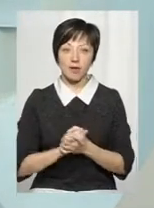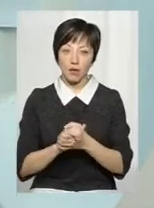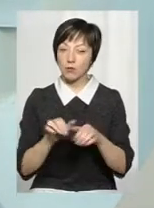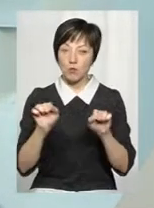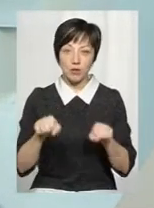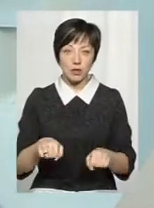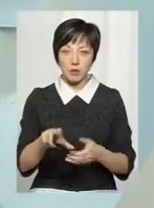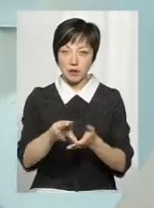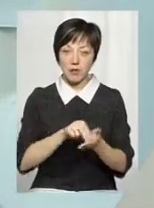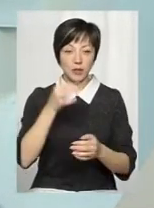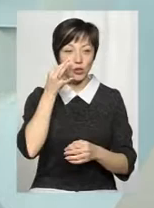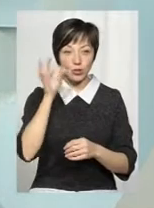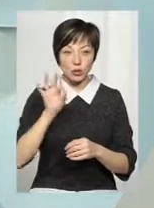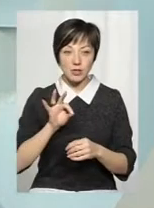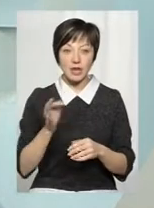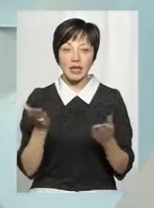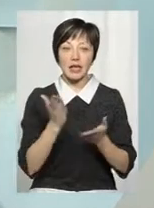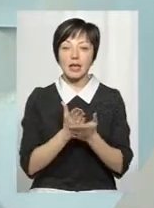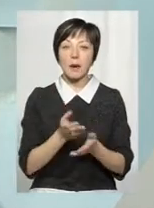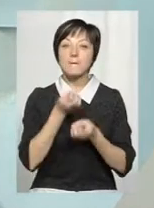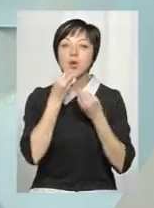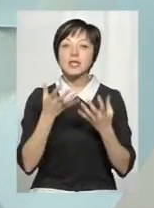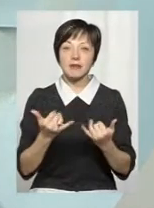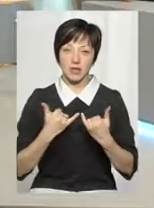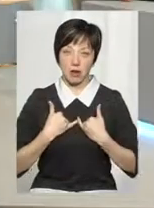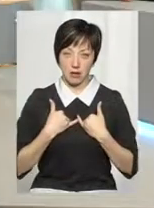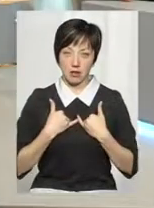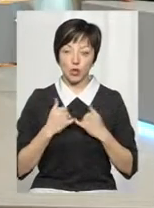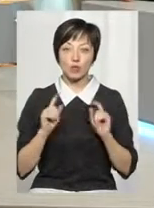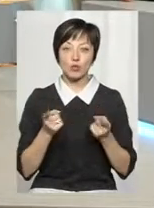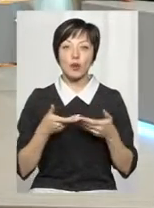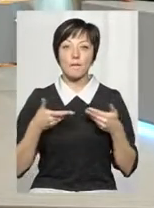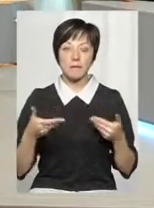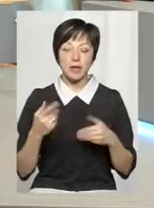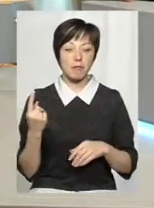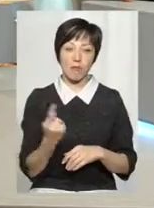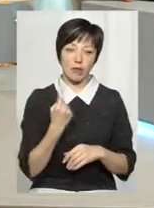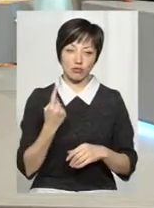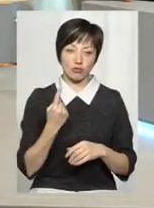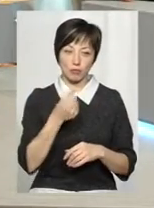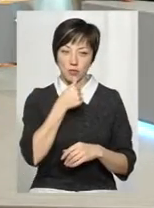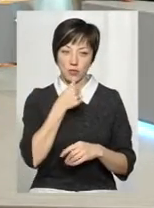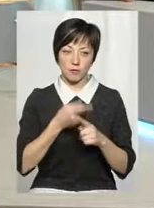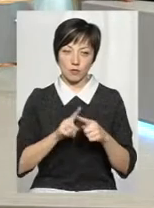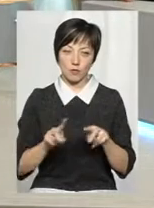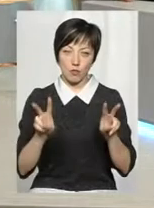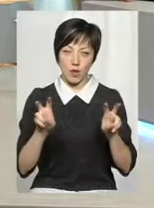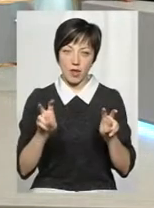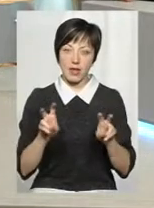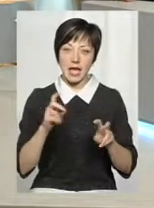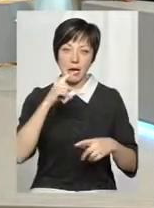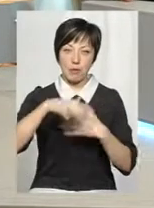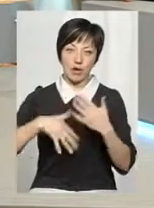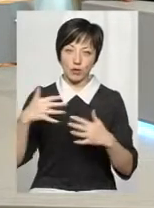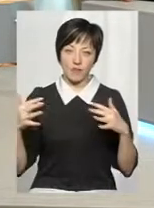ми можемо переймати той досвід, який є позитивний для нас. Тому що ми перші в цьому понятті гібридної війни